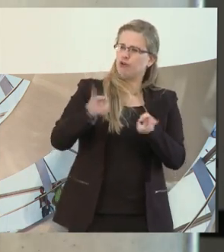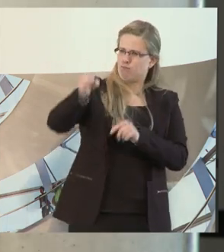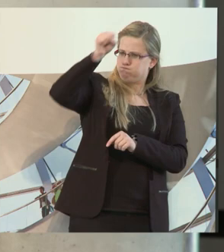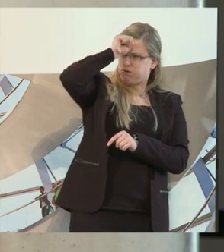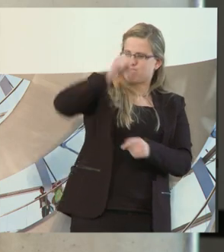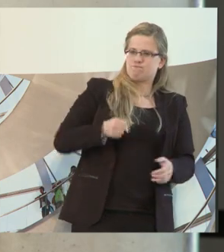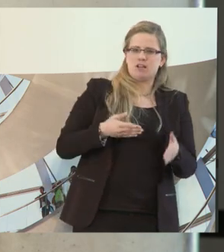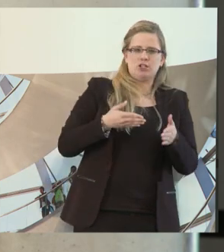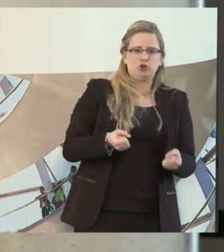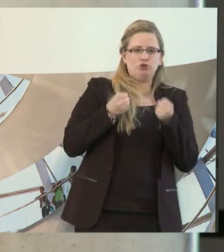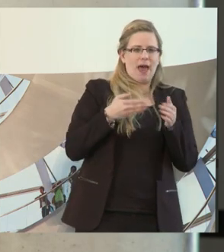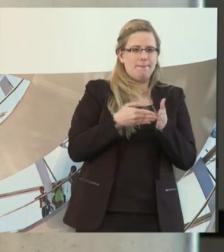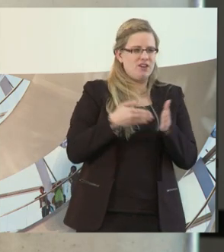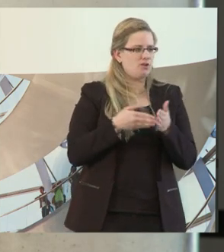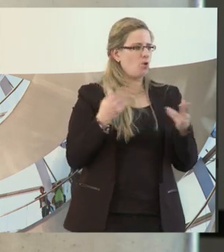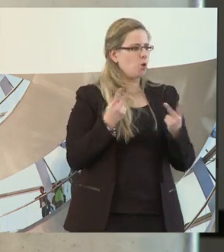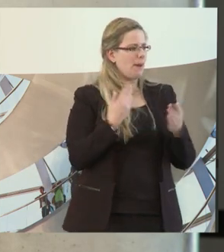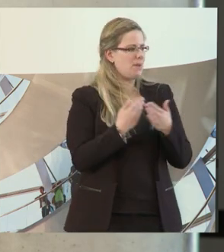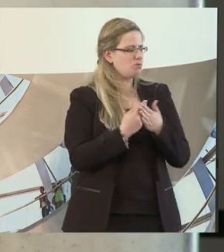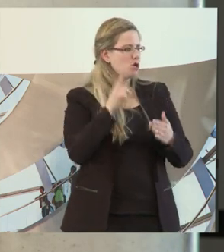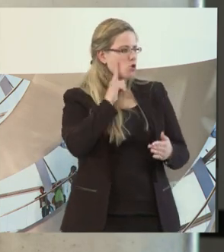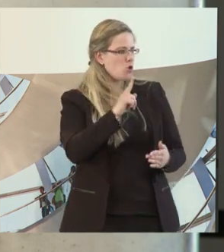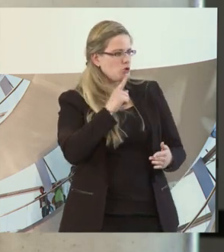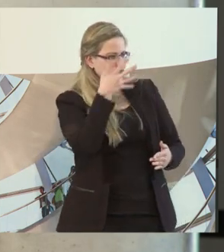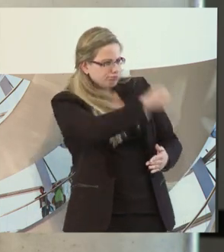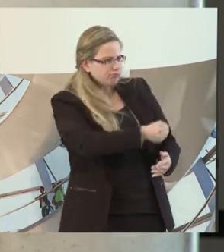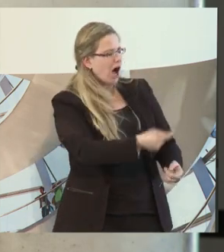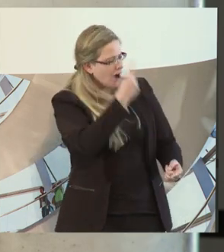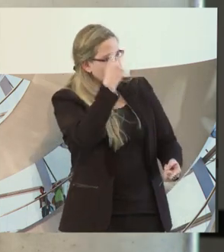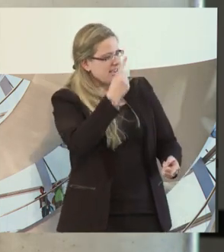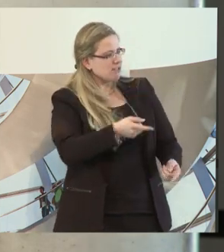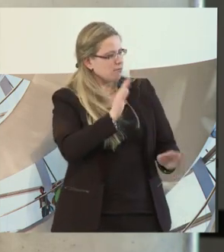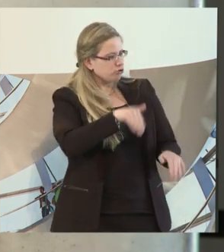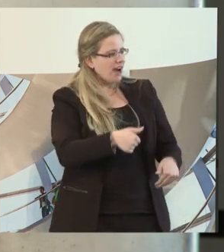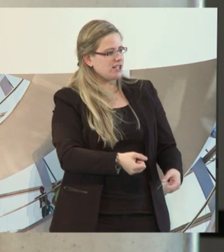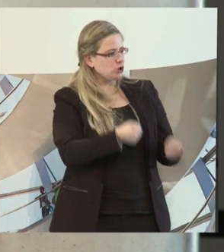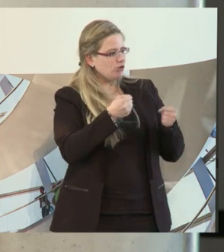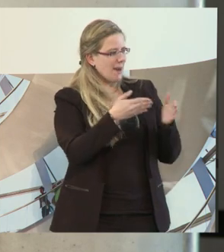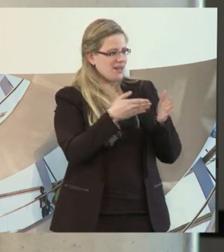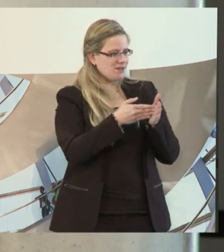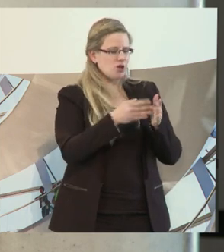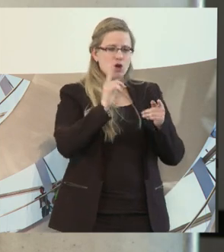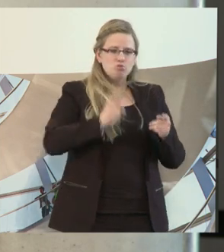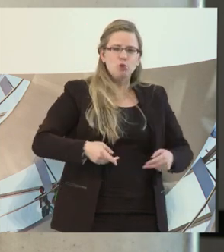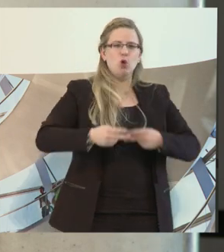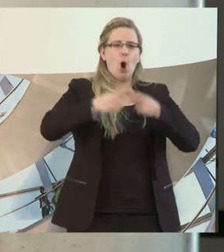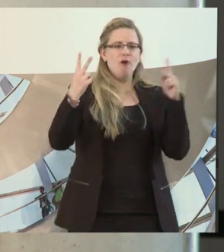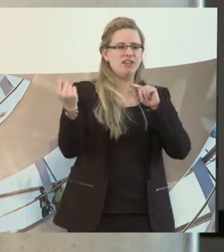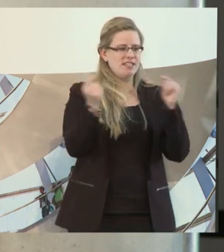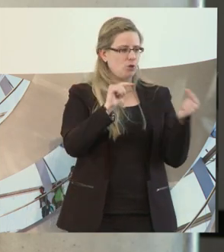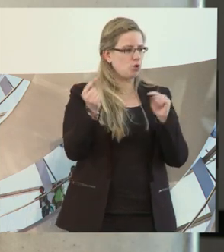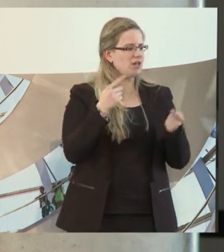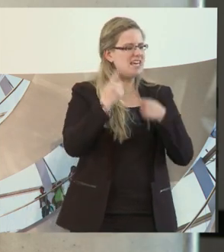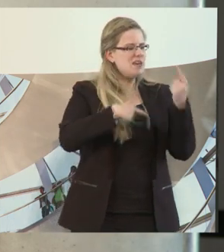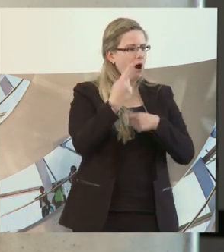Beispiel bist oder jemand, der gehörlos ist oder sowas. Wir müssen aufpassen, dass wir dort eine richtige Diskussion führen. Weil wenn wir immer nur